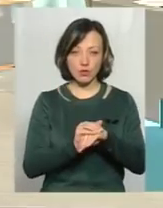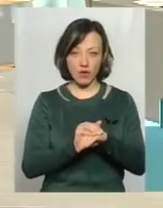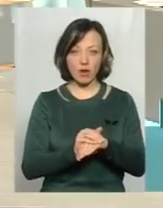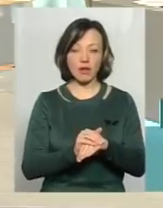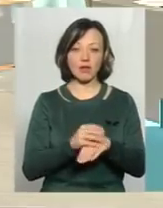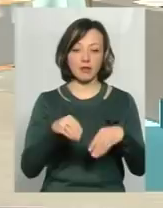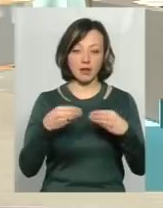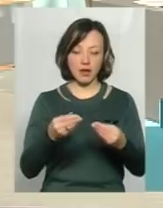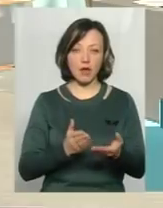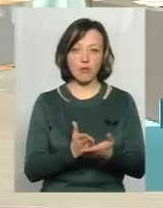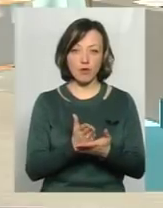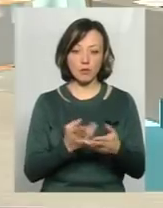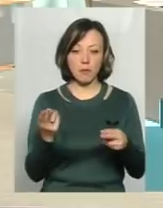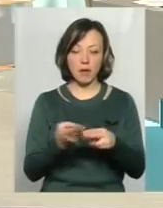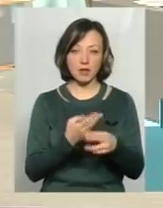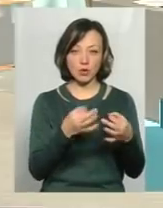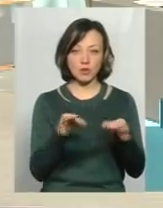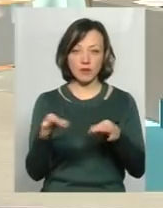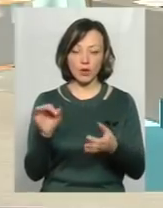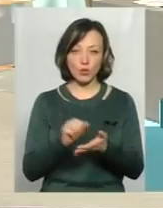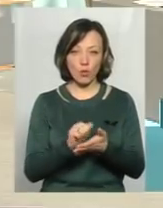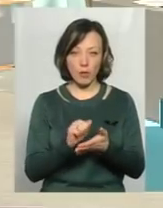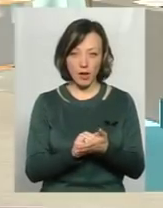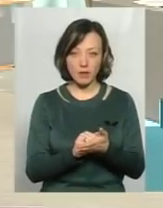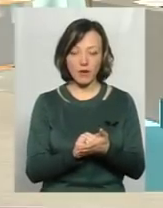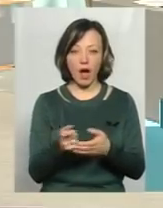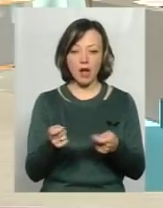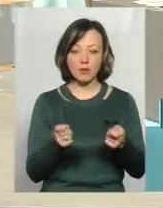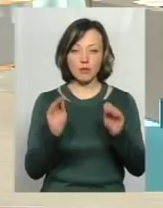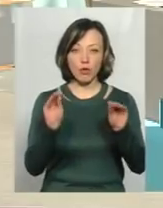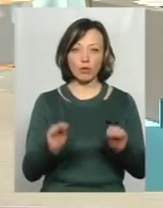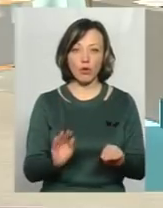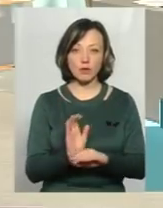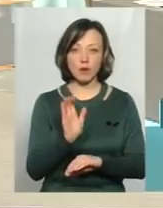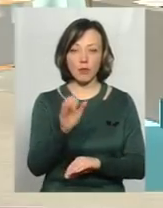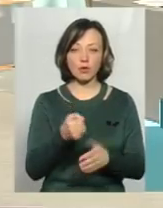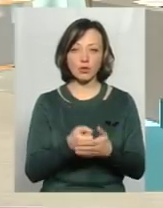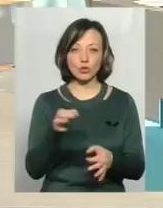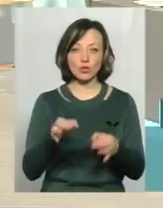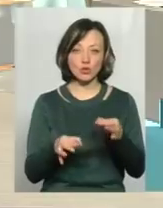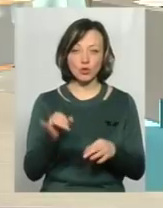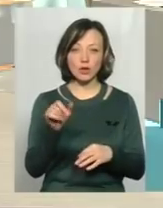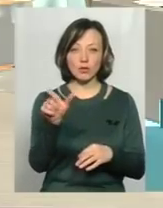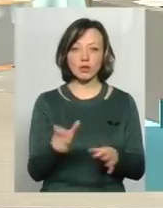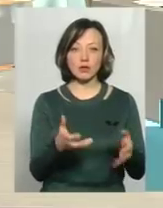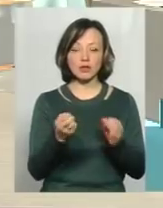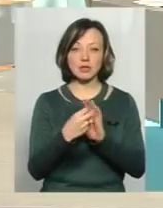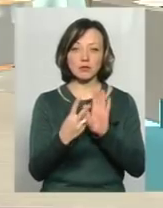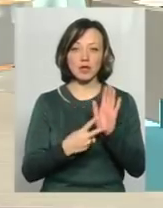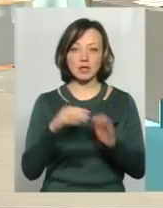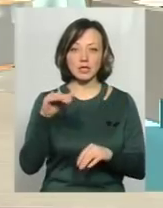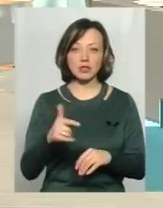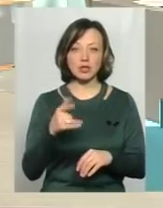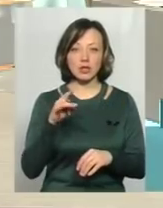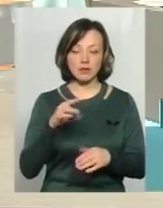факт надання послуг без відповідних дозвільних документів. Адмінпротокол був спрямований до суду і таксіст отримав 17 тисяч гривень. Це